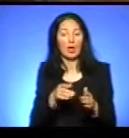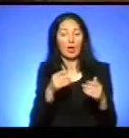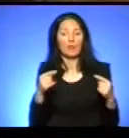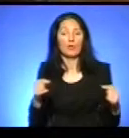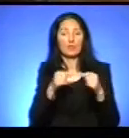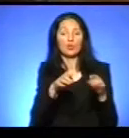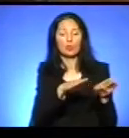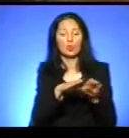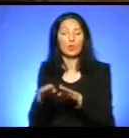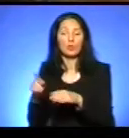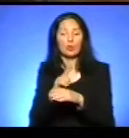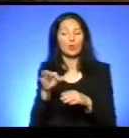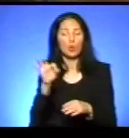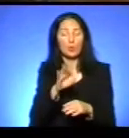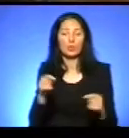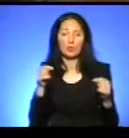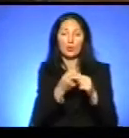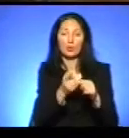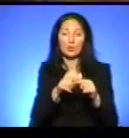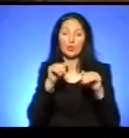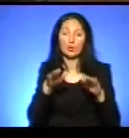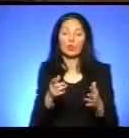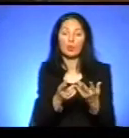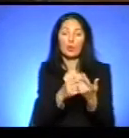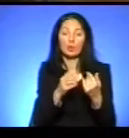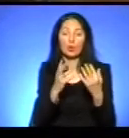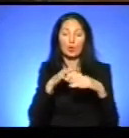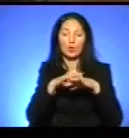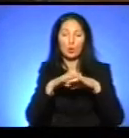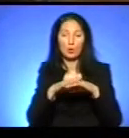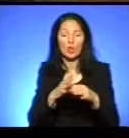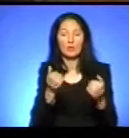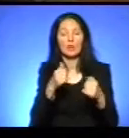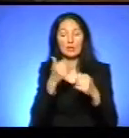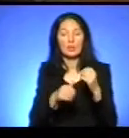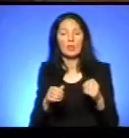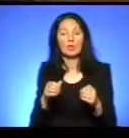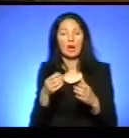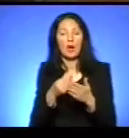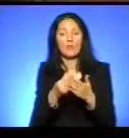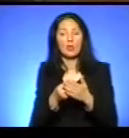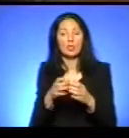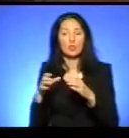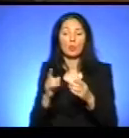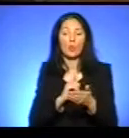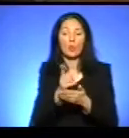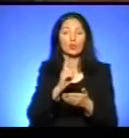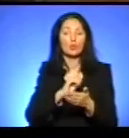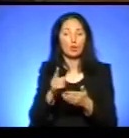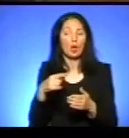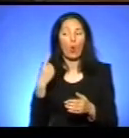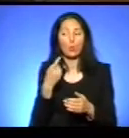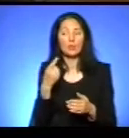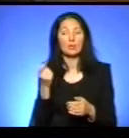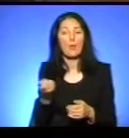відповідно до цієї постанови проведені розрахунки, взяті середня вартість по маршрутах області і